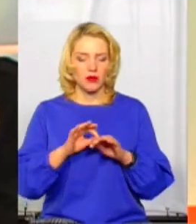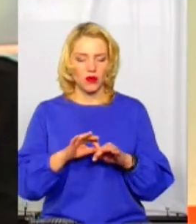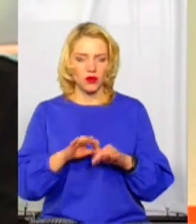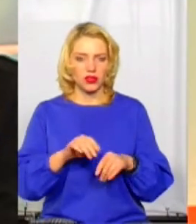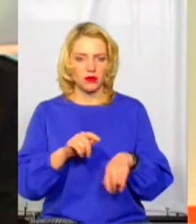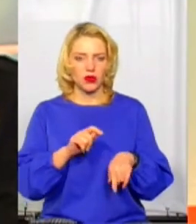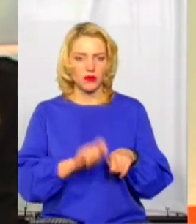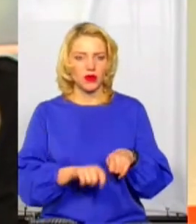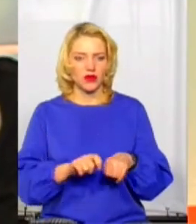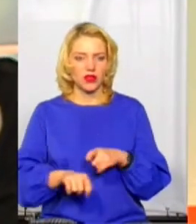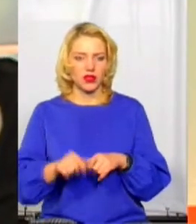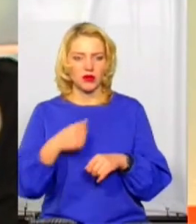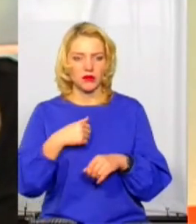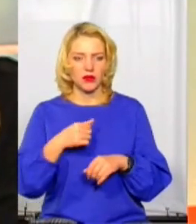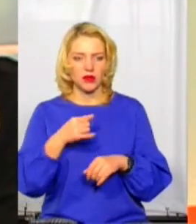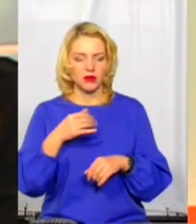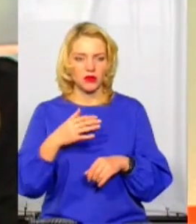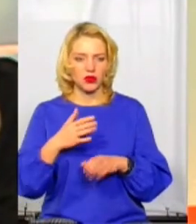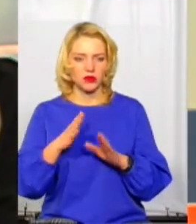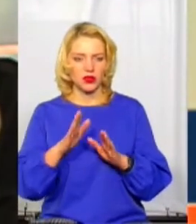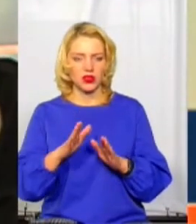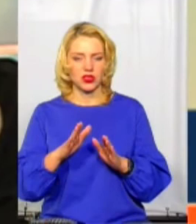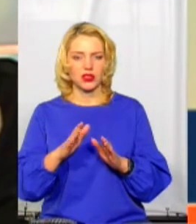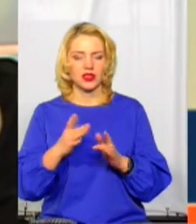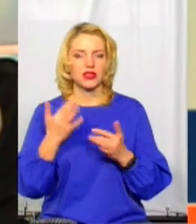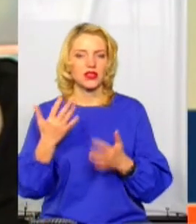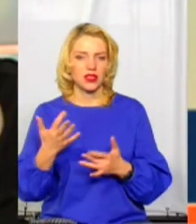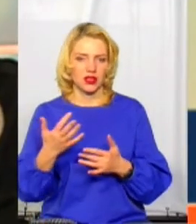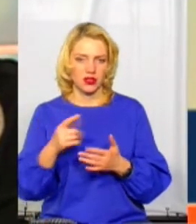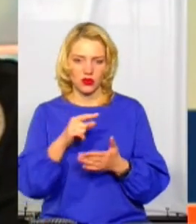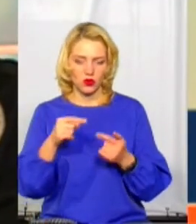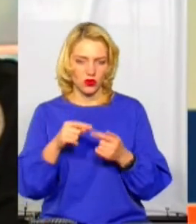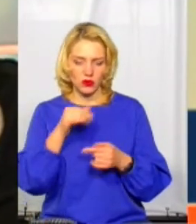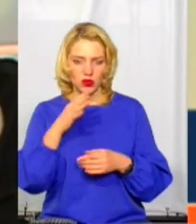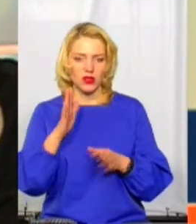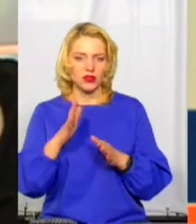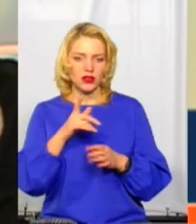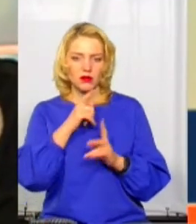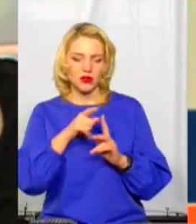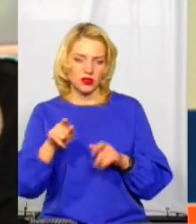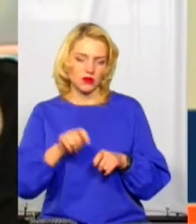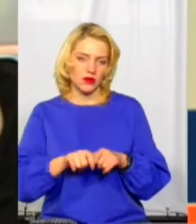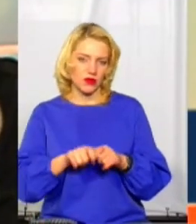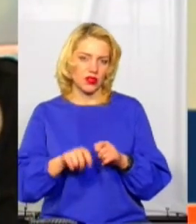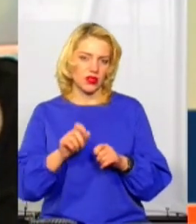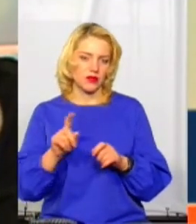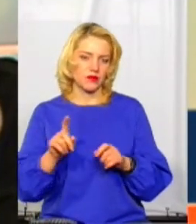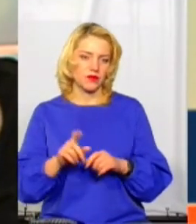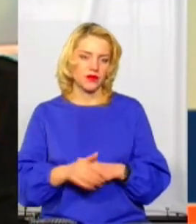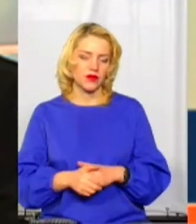перевірок, ми не маємо повноважень складати дані протоколи. Лише під час заходів державного нагляду контролю, які встановлені законом.